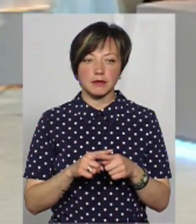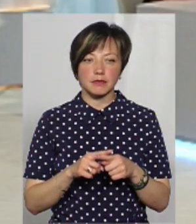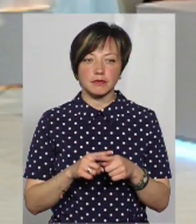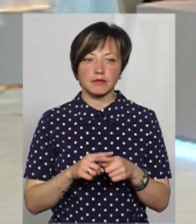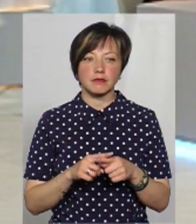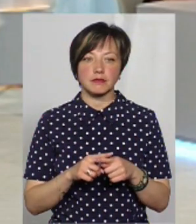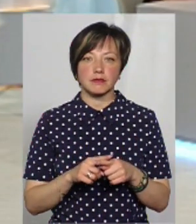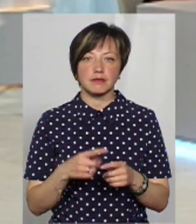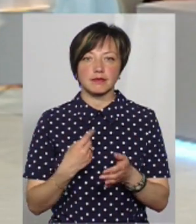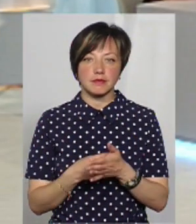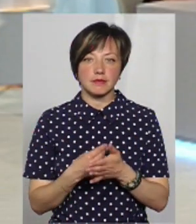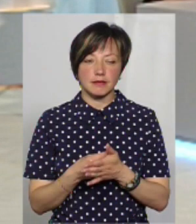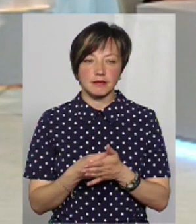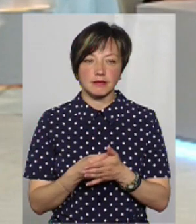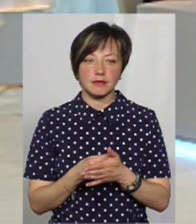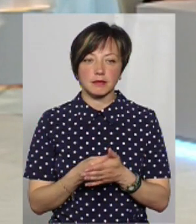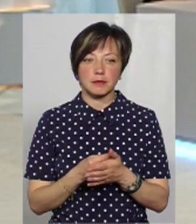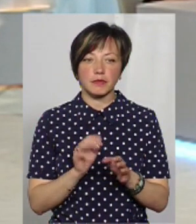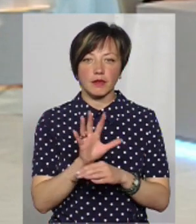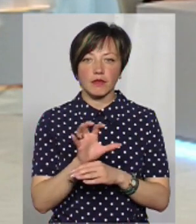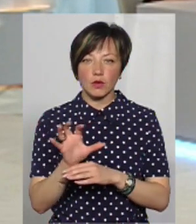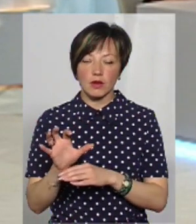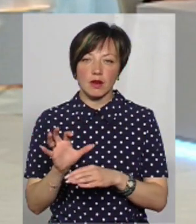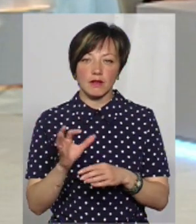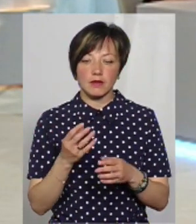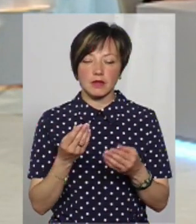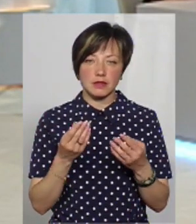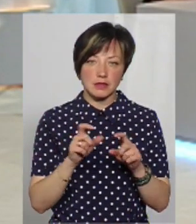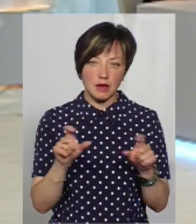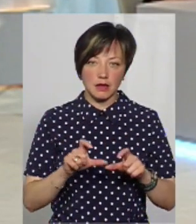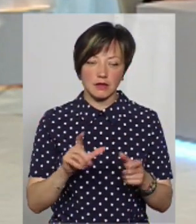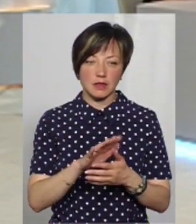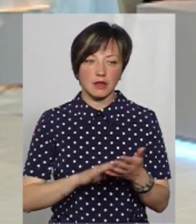знайти, ціни, фотографії закладів і так далі.